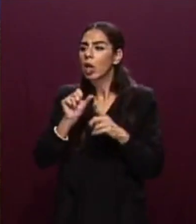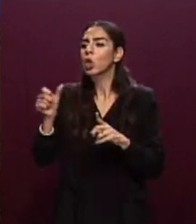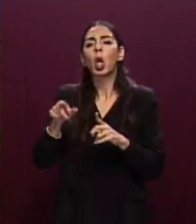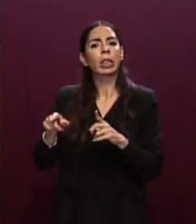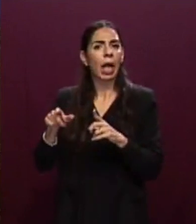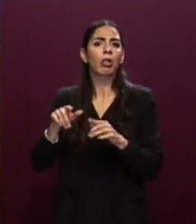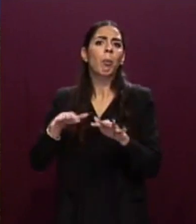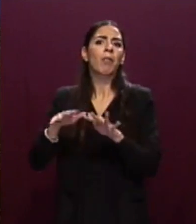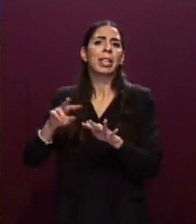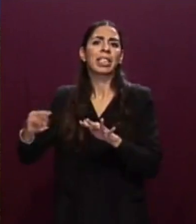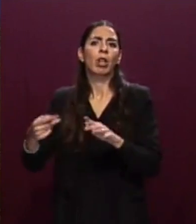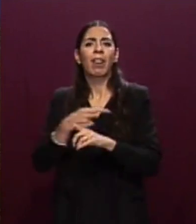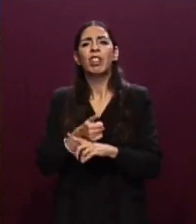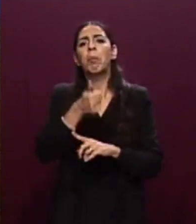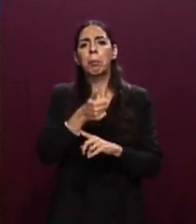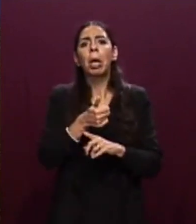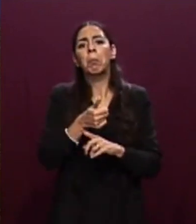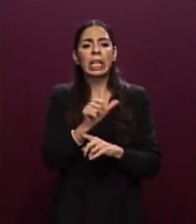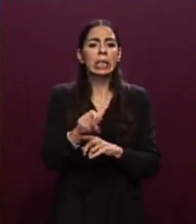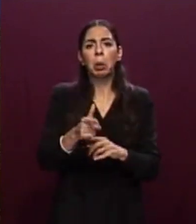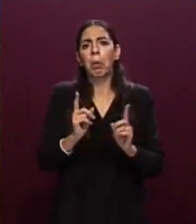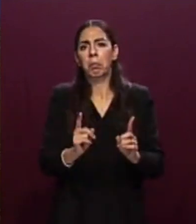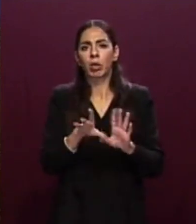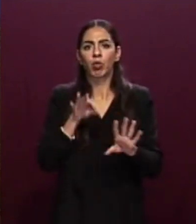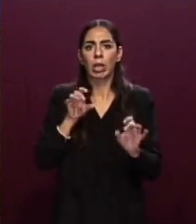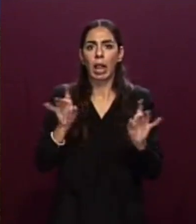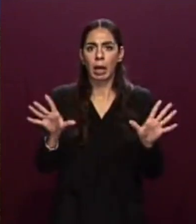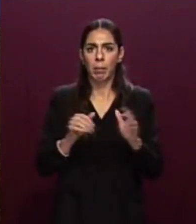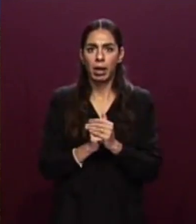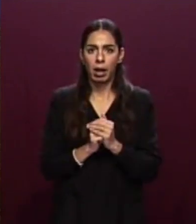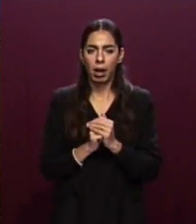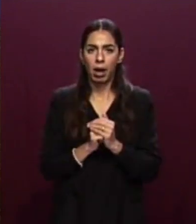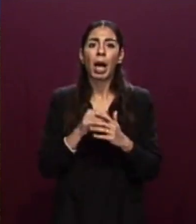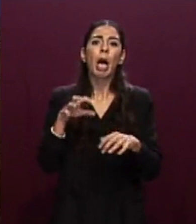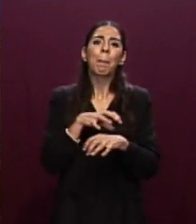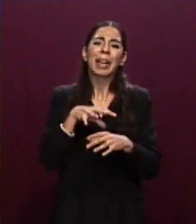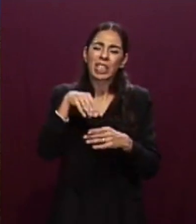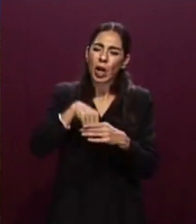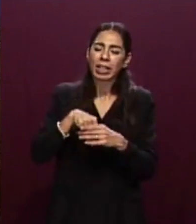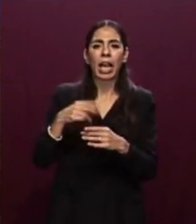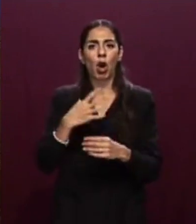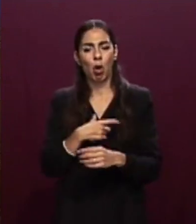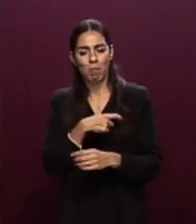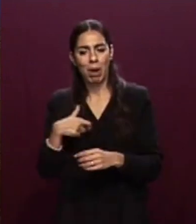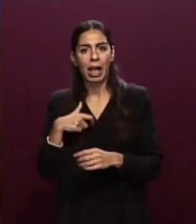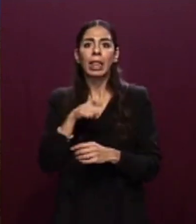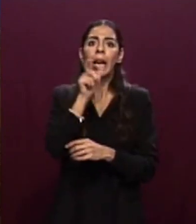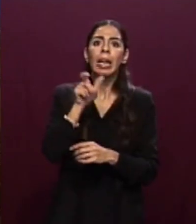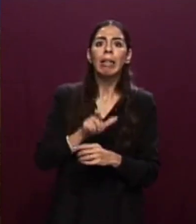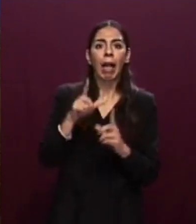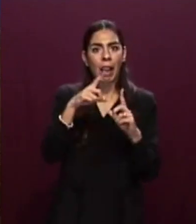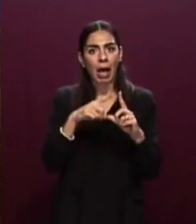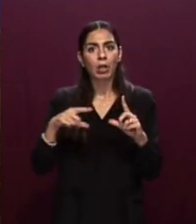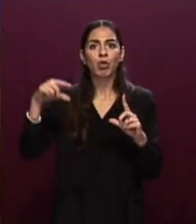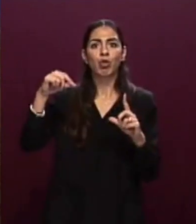Lo scorso 12 novembre, con la dichiarazione congiunta dei ministri dell'interno di Malta, Italia, Cipro e del ministro